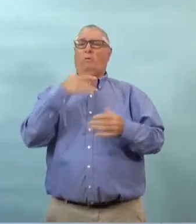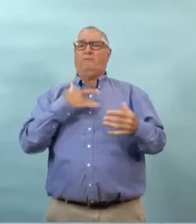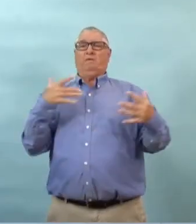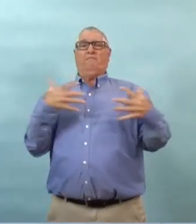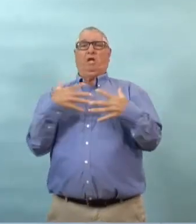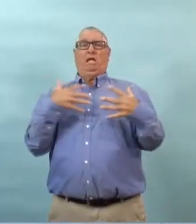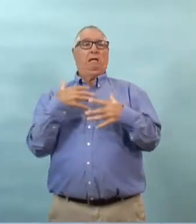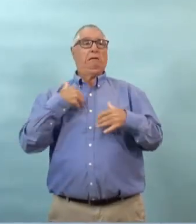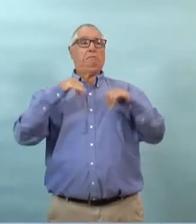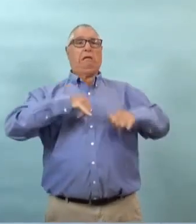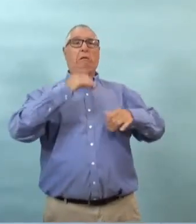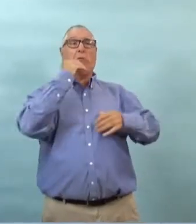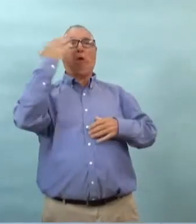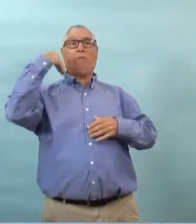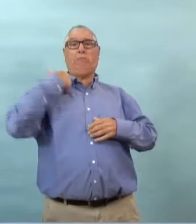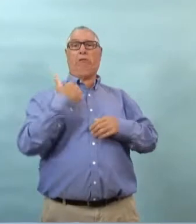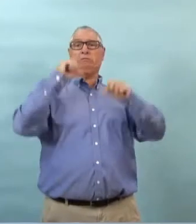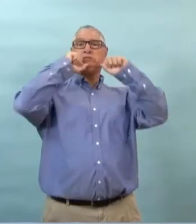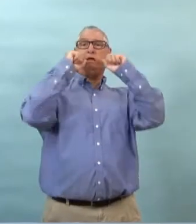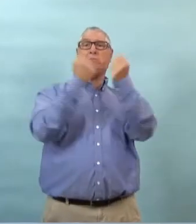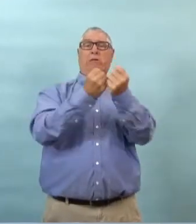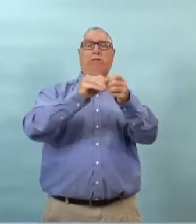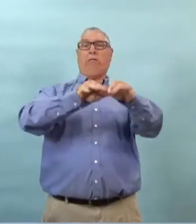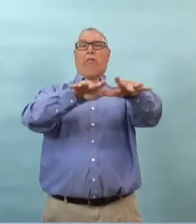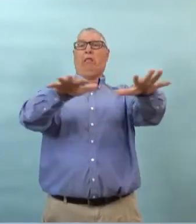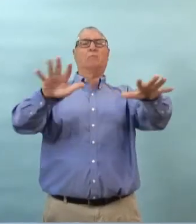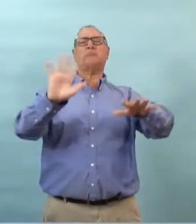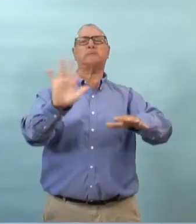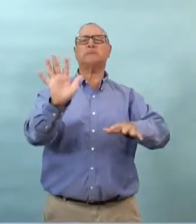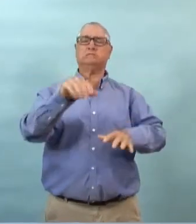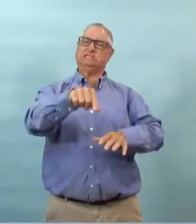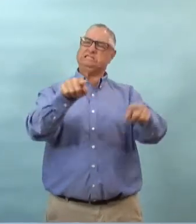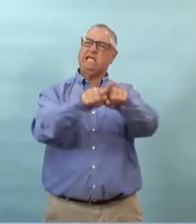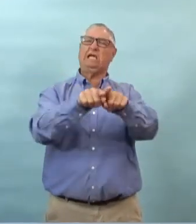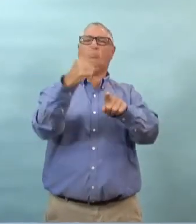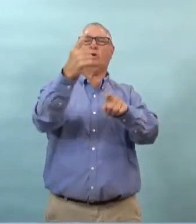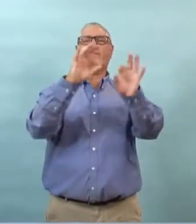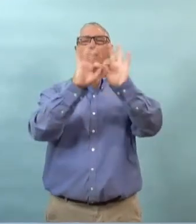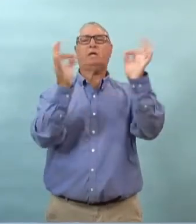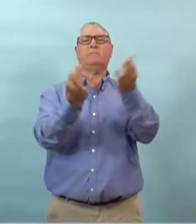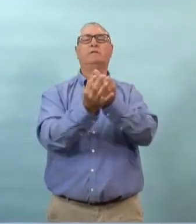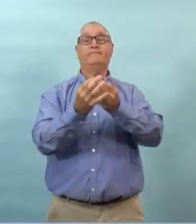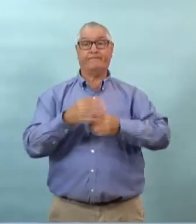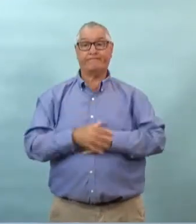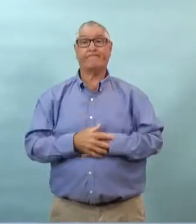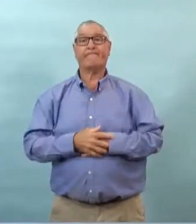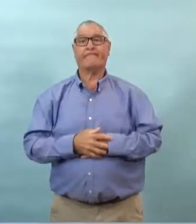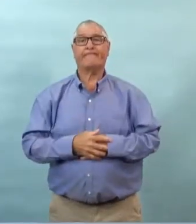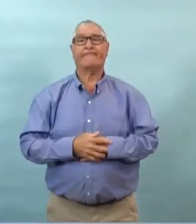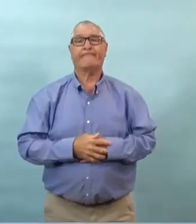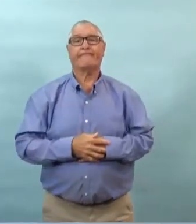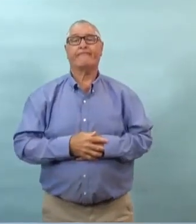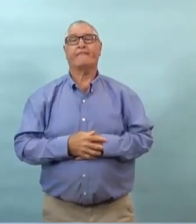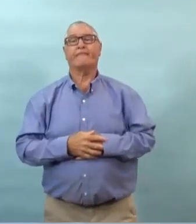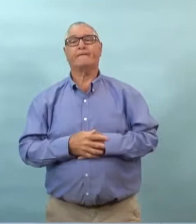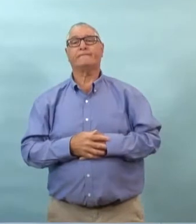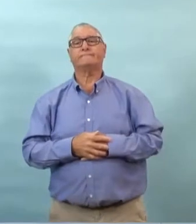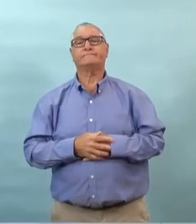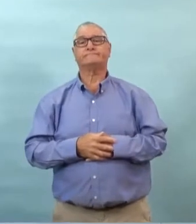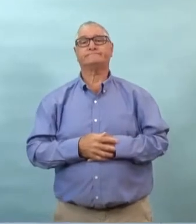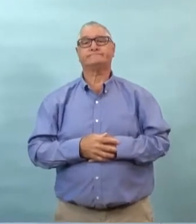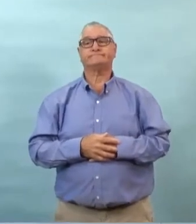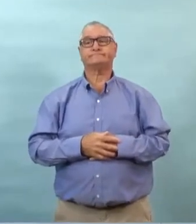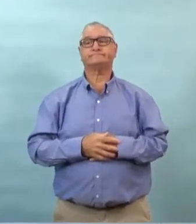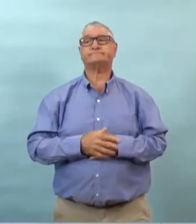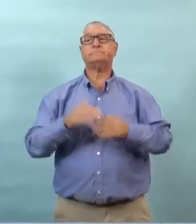affaires si ça n'était pas le cas nous l'aurions dit clairement aujourd'hui l'information la plus importante que je peux